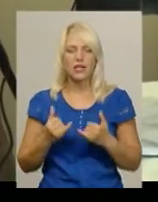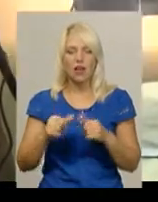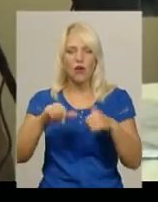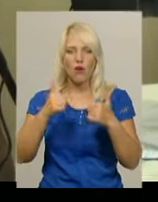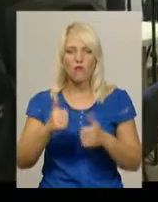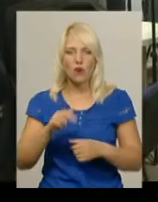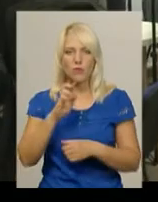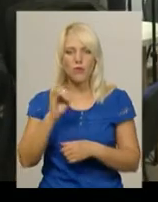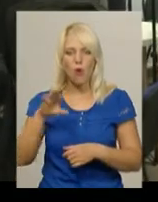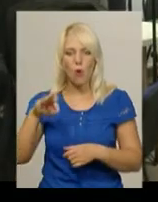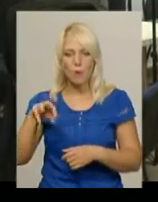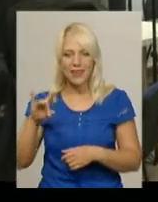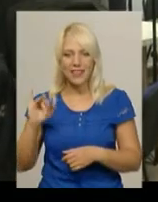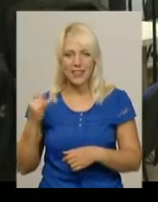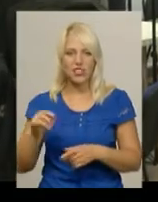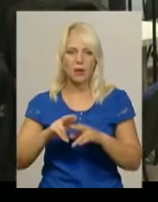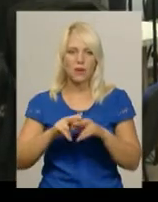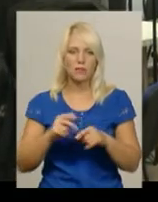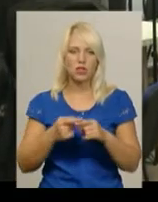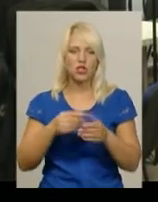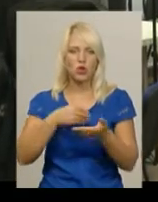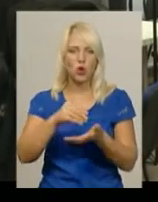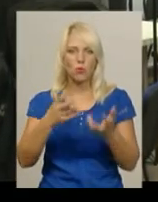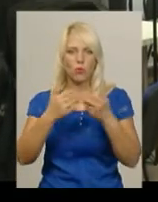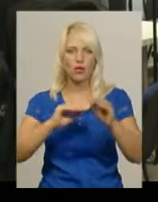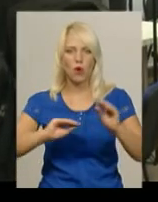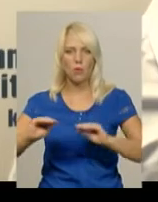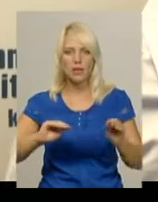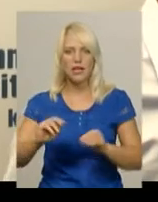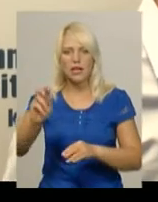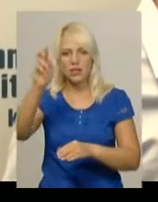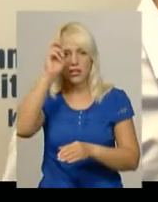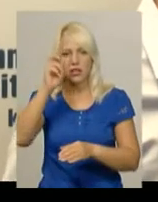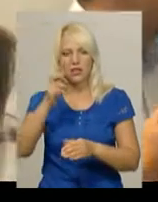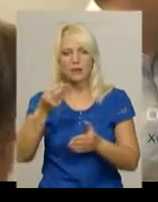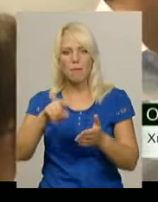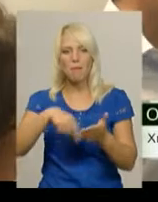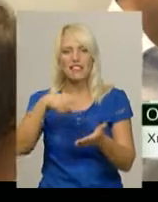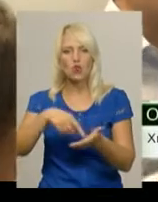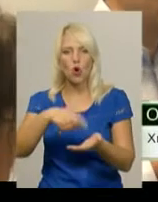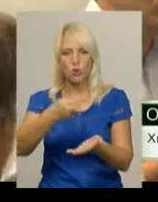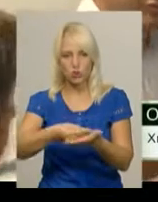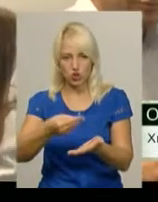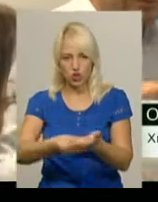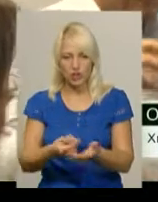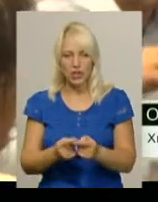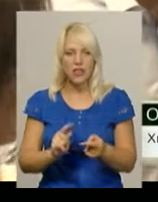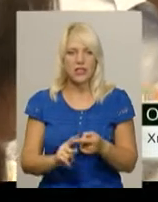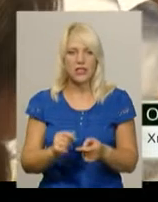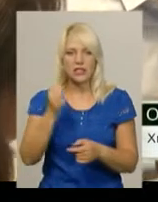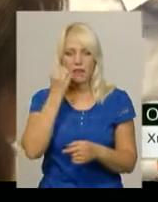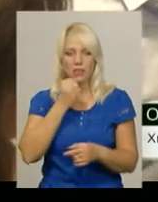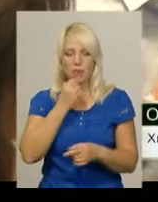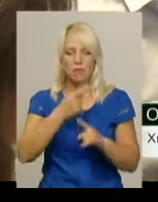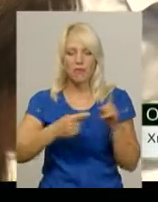документів купили дві станції з прийому та видачі документів – гроші з міського бюджету. Пів мільйона гривень. Завдяки тому, що ми поставимо